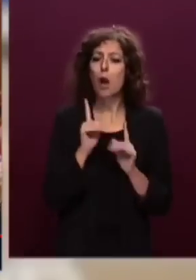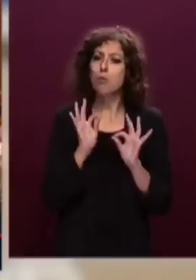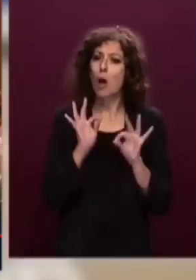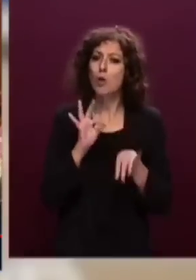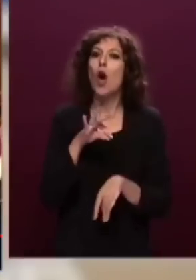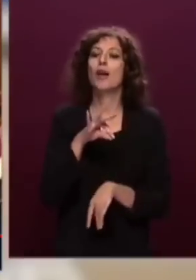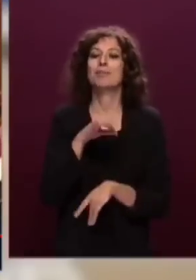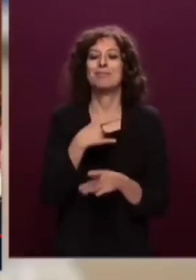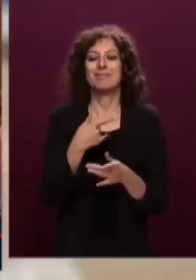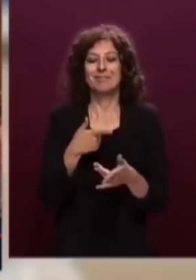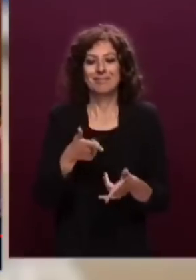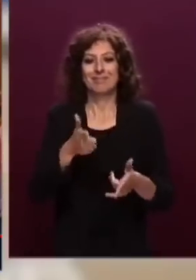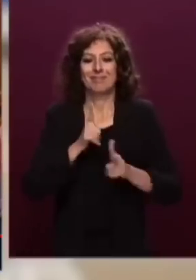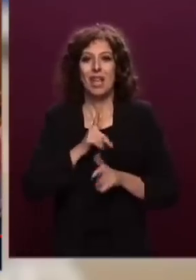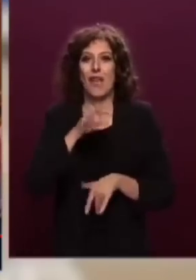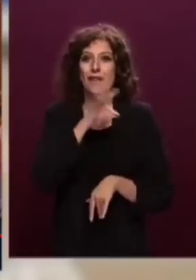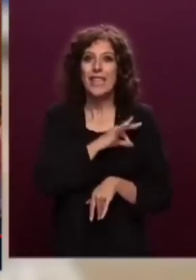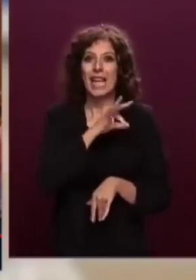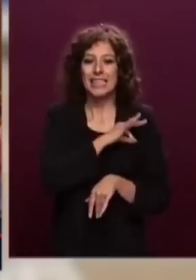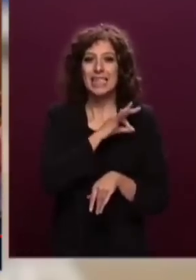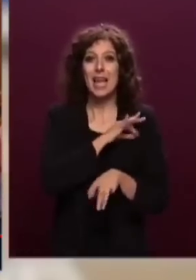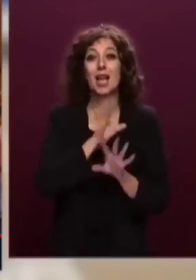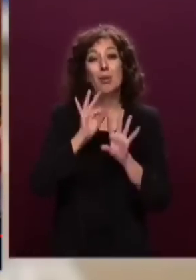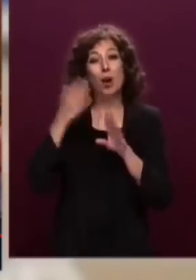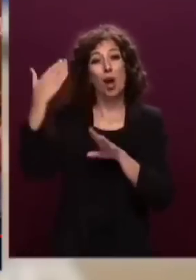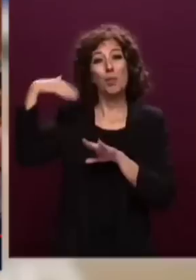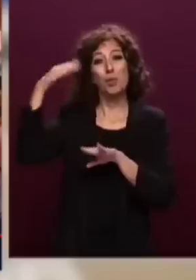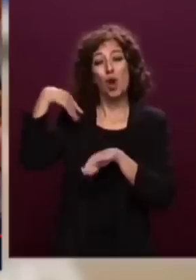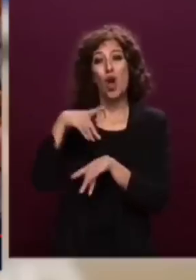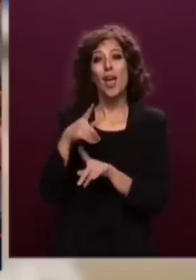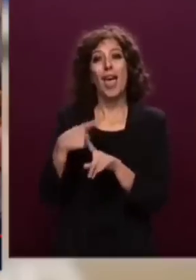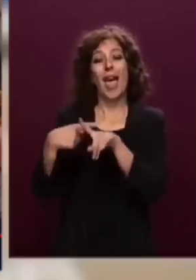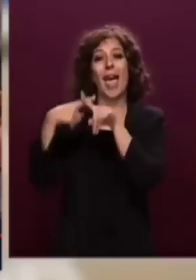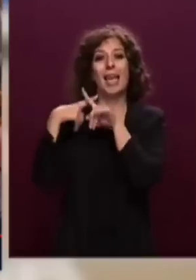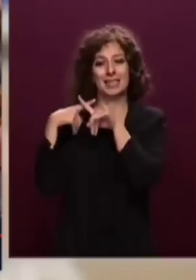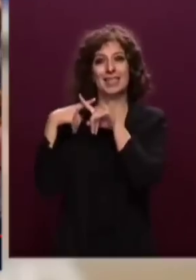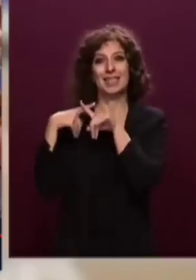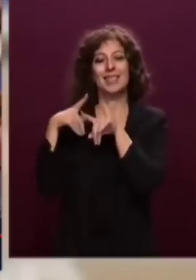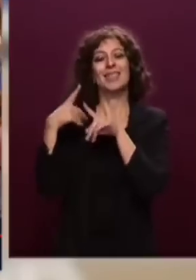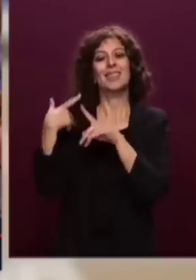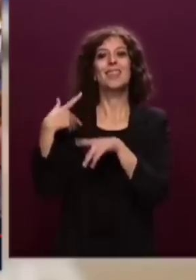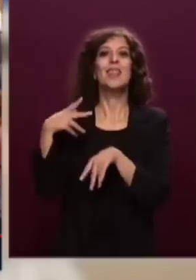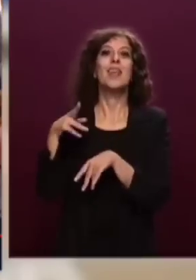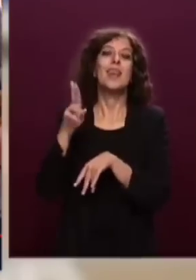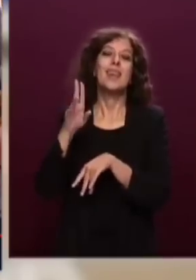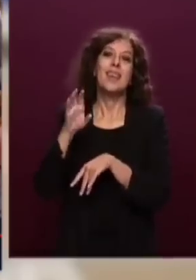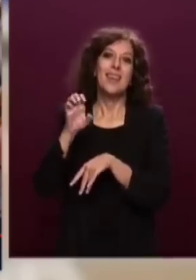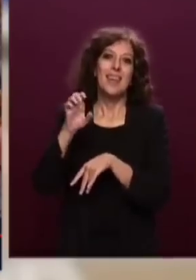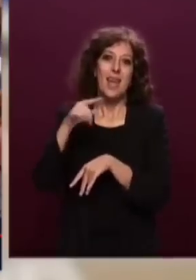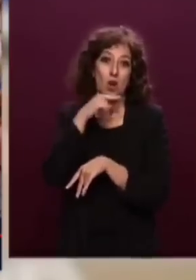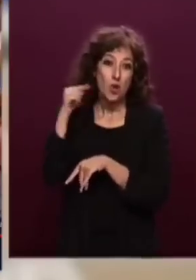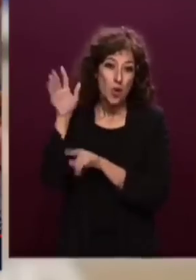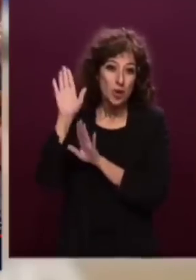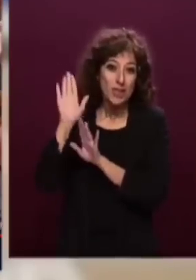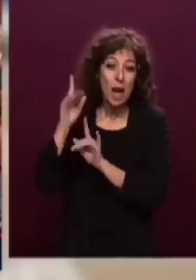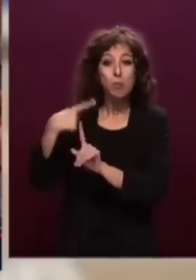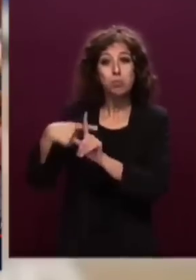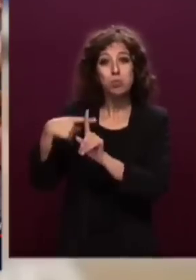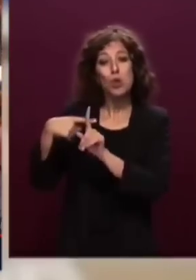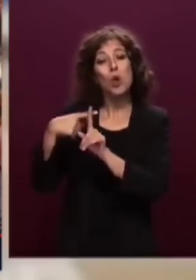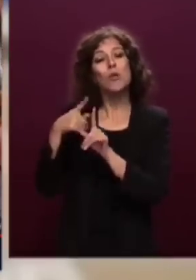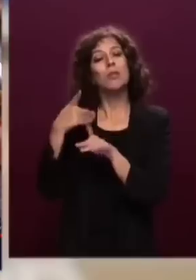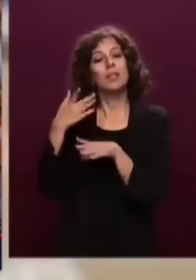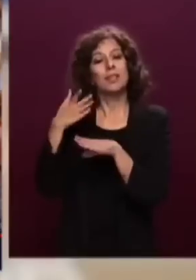e da tutti i partiti comunisti dell'est europeo. Basta con